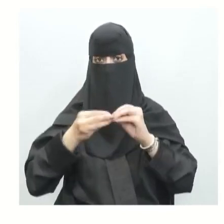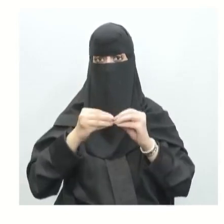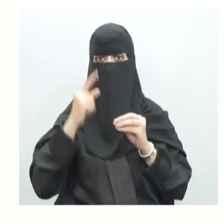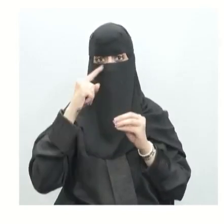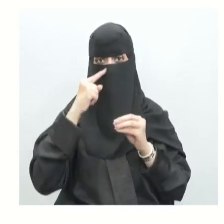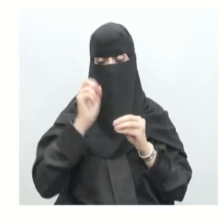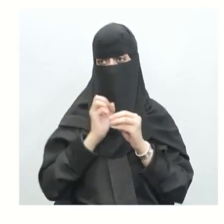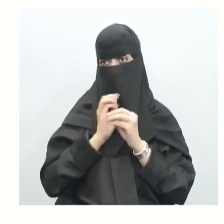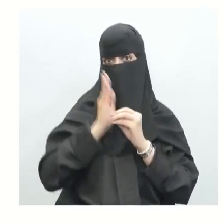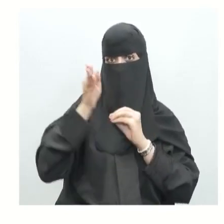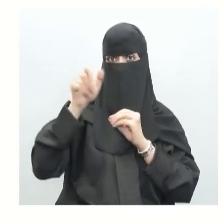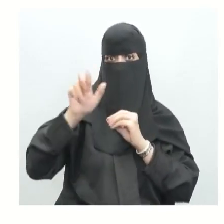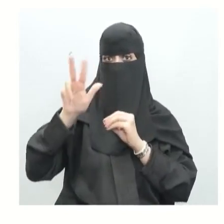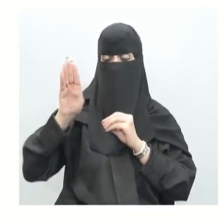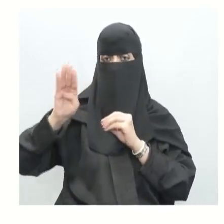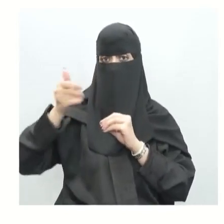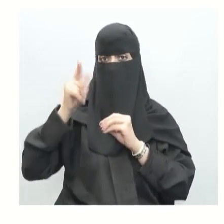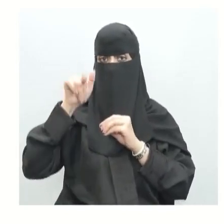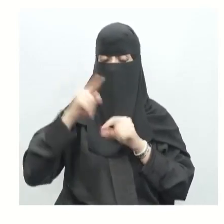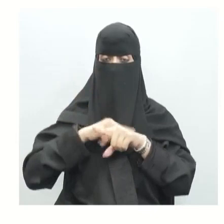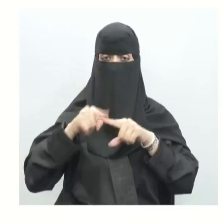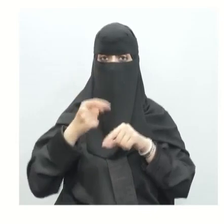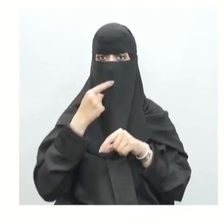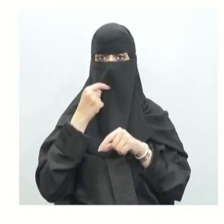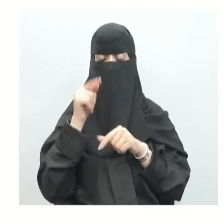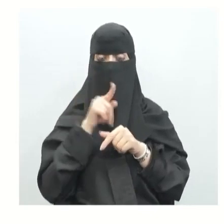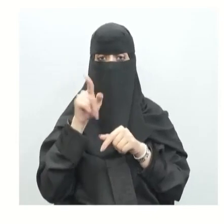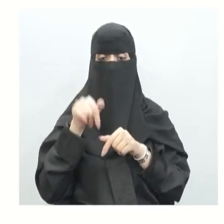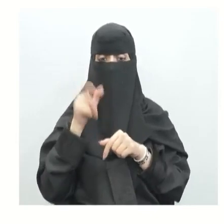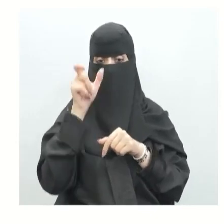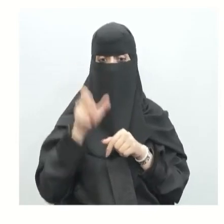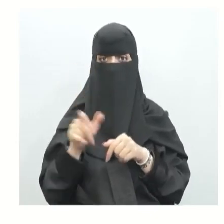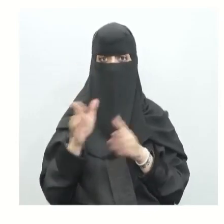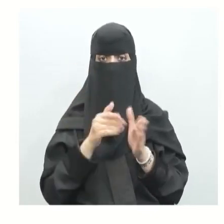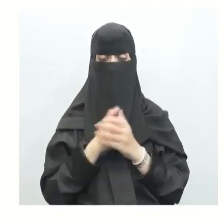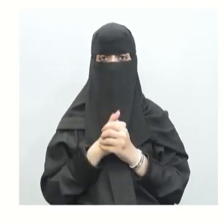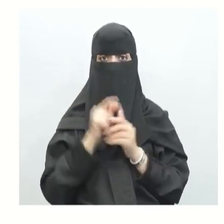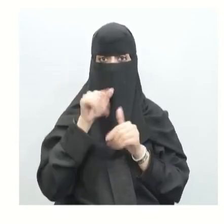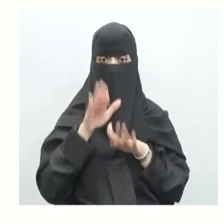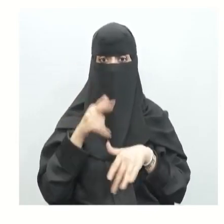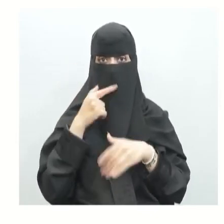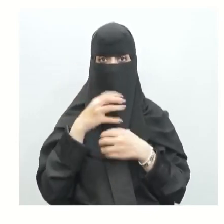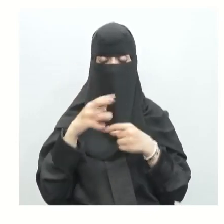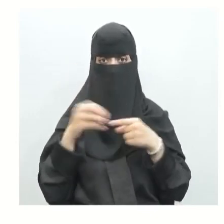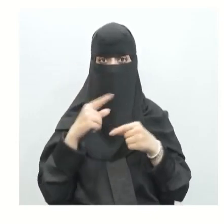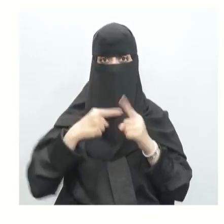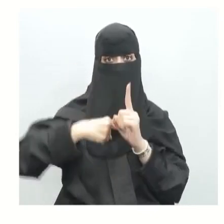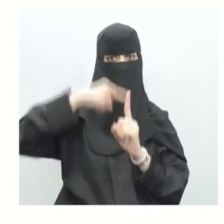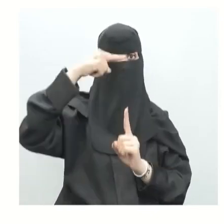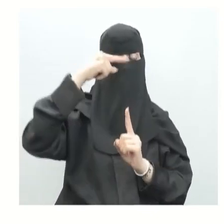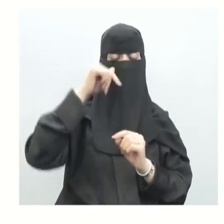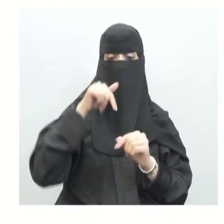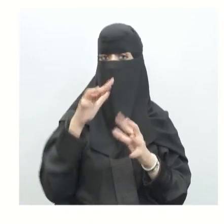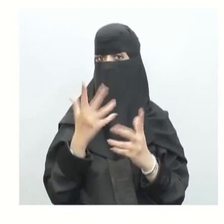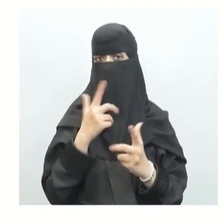بإخراج هذا الكاليسيوم إلى الدم وهنا أحد الأشخاص تم فحص دمه ووجدوا أن الكاليسيوم مرتفع لدى هذا